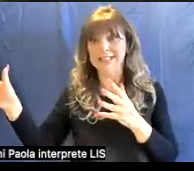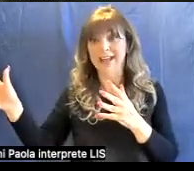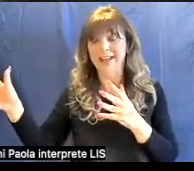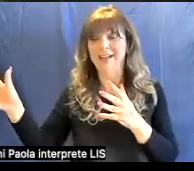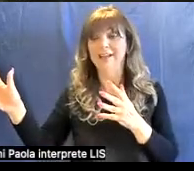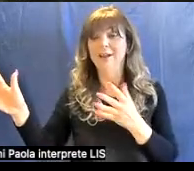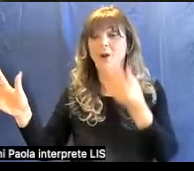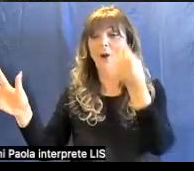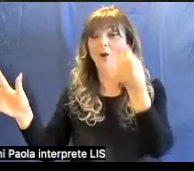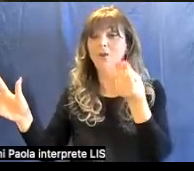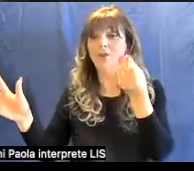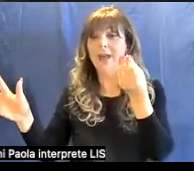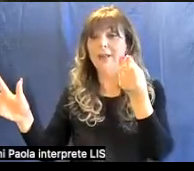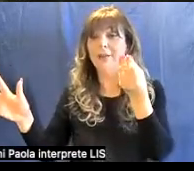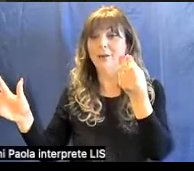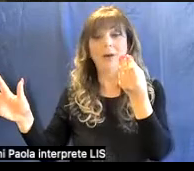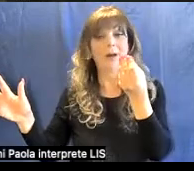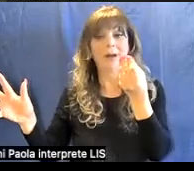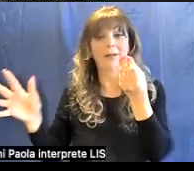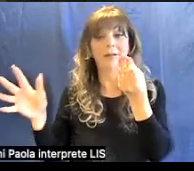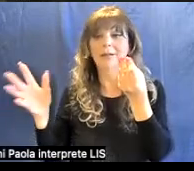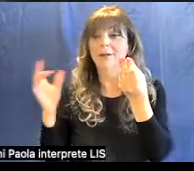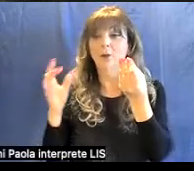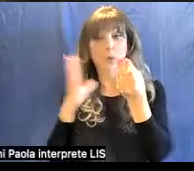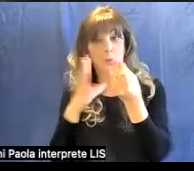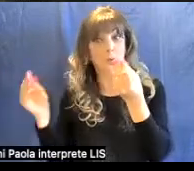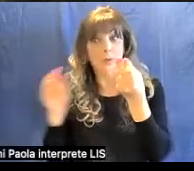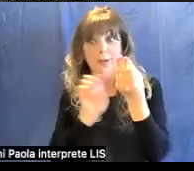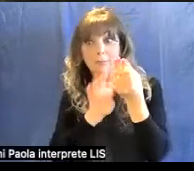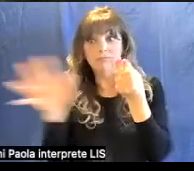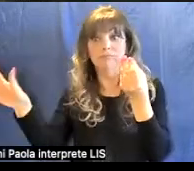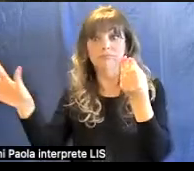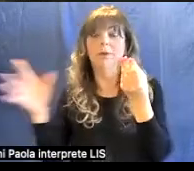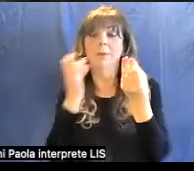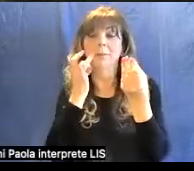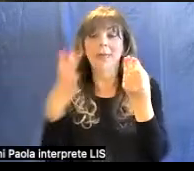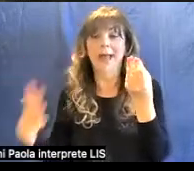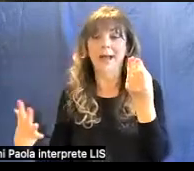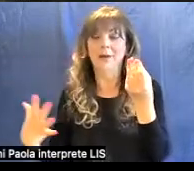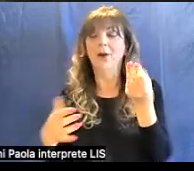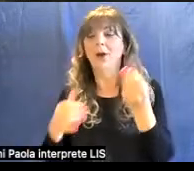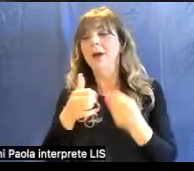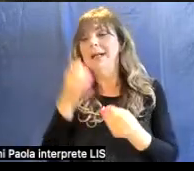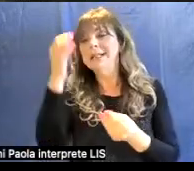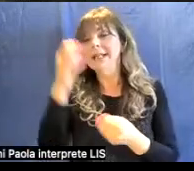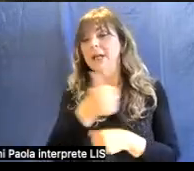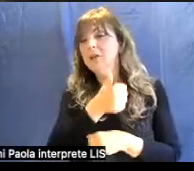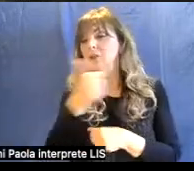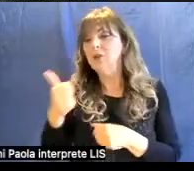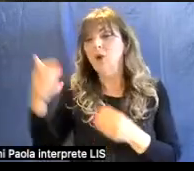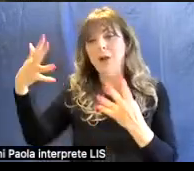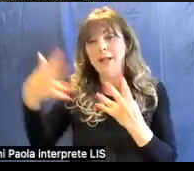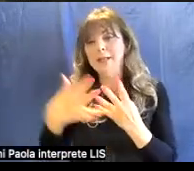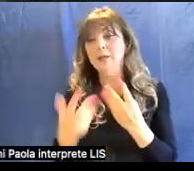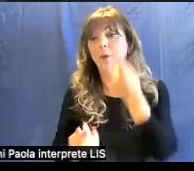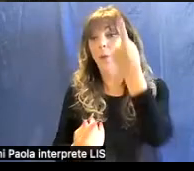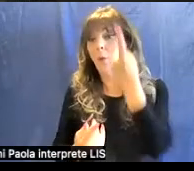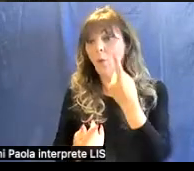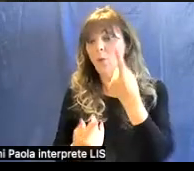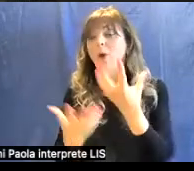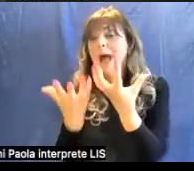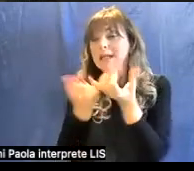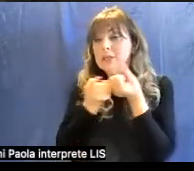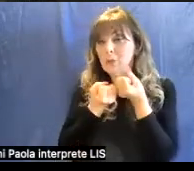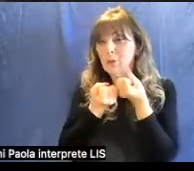questo oggetto ci appare bianco. Se invece solo una parte della radiazione viene assorbita,